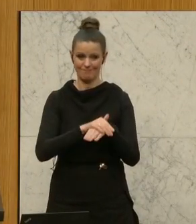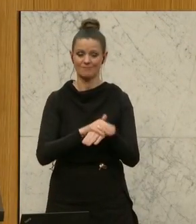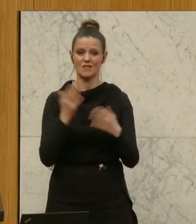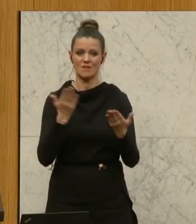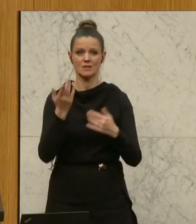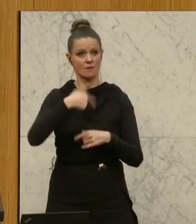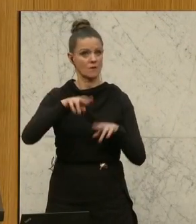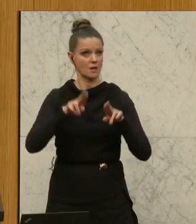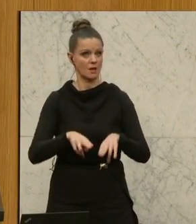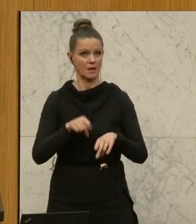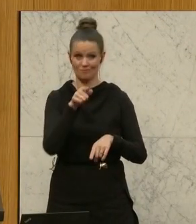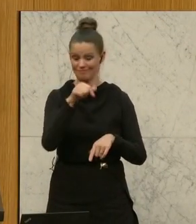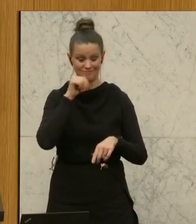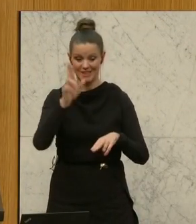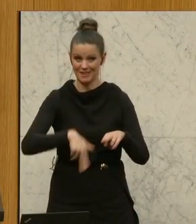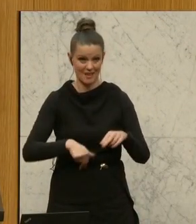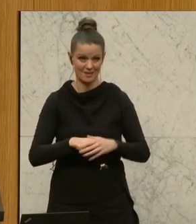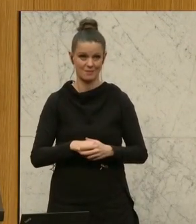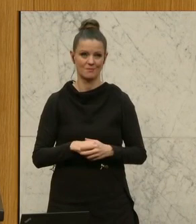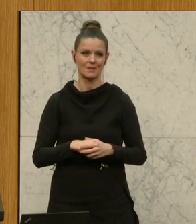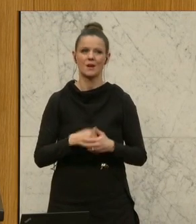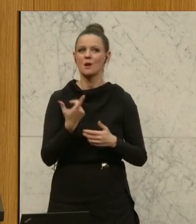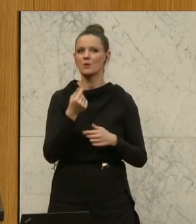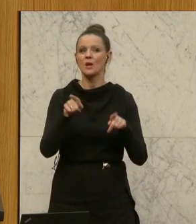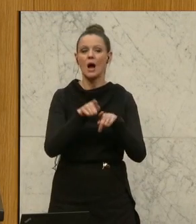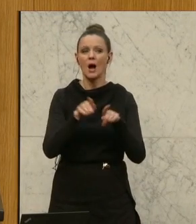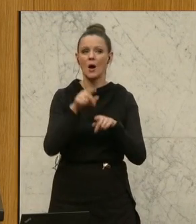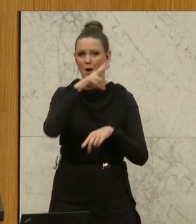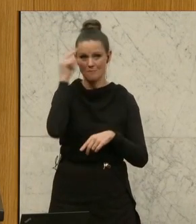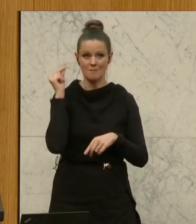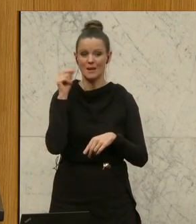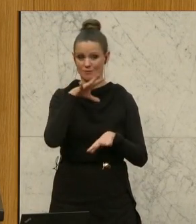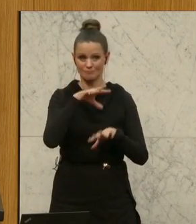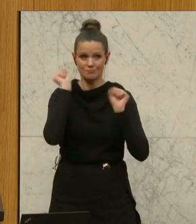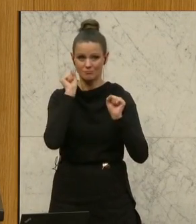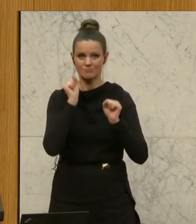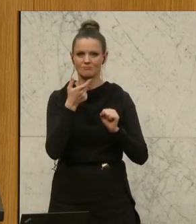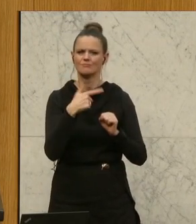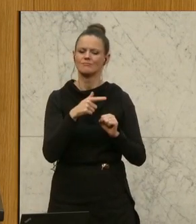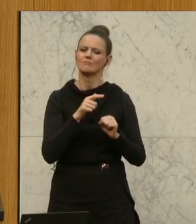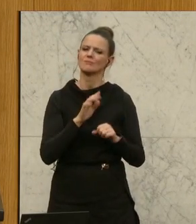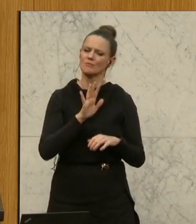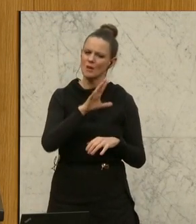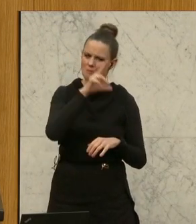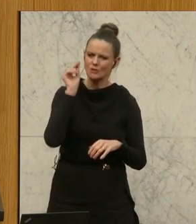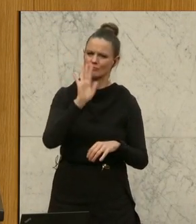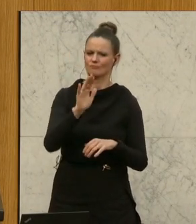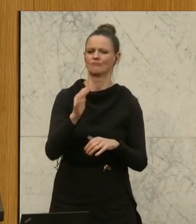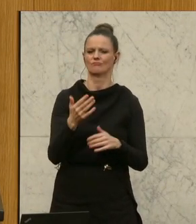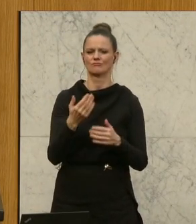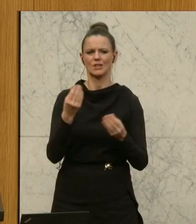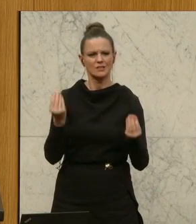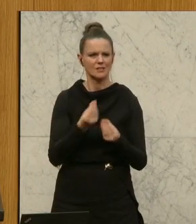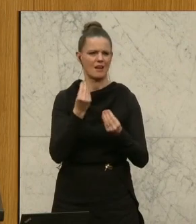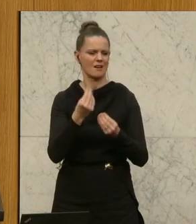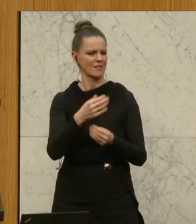dass wir Recht haben und sie Unrecht. Und die Menschen erkennen, dass wir auf ihrer Seite stehen, dass wir die Interessen Österreichs vertreten und sie das